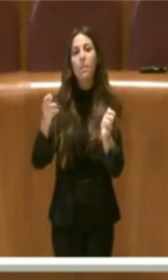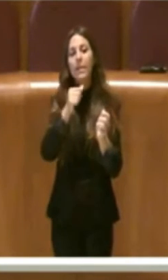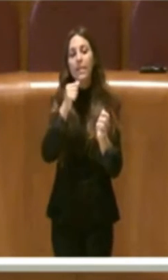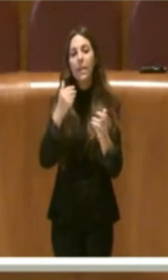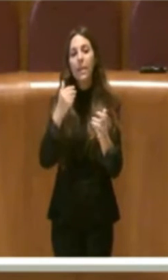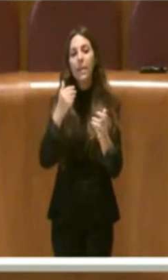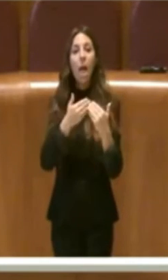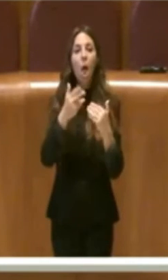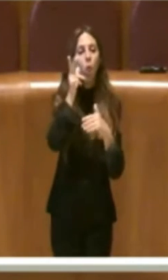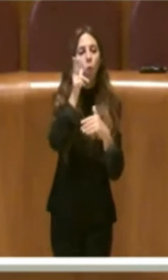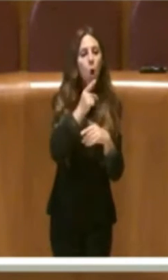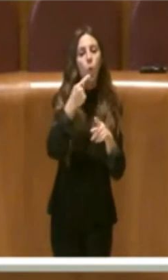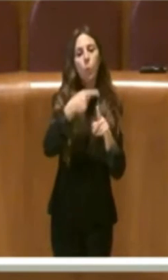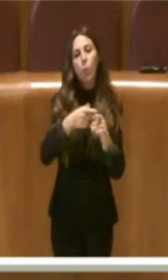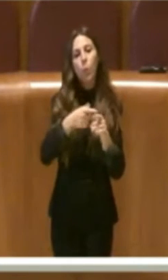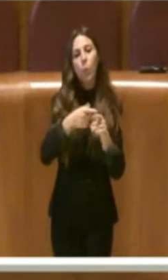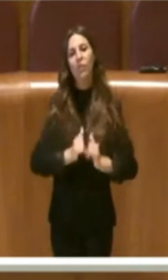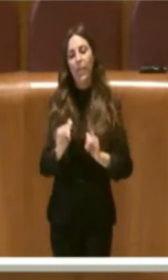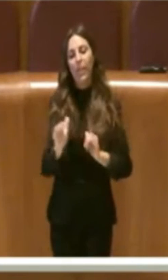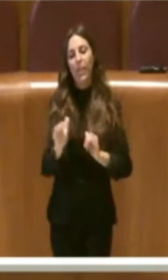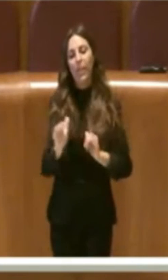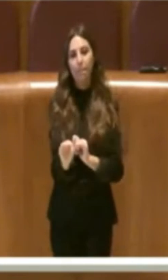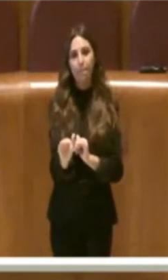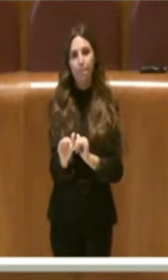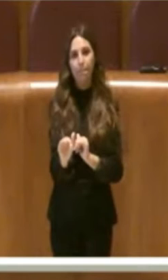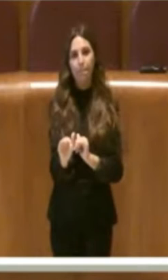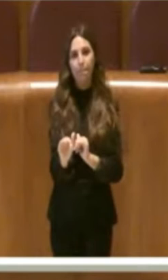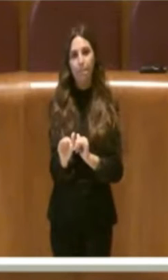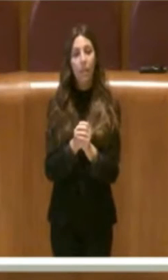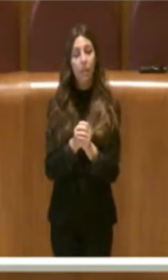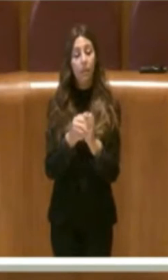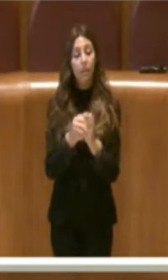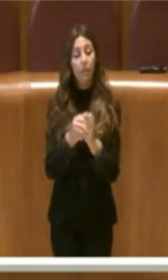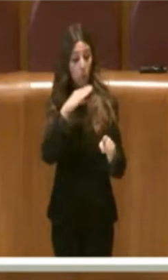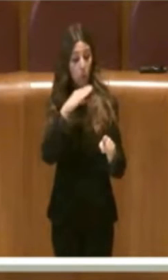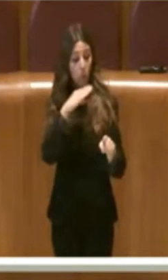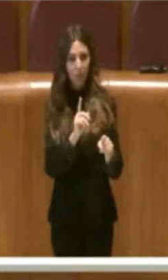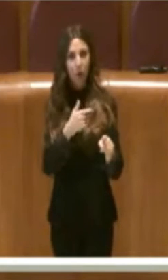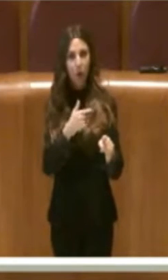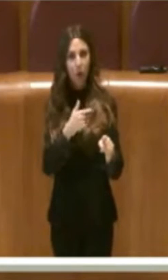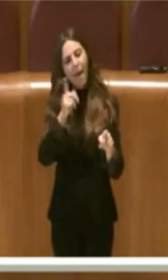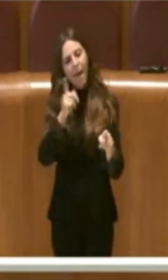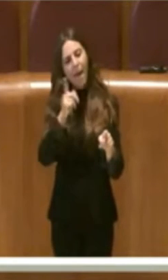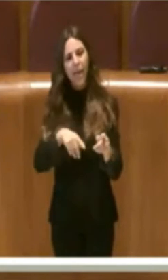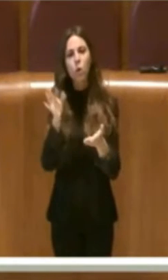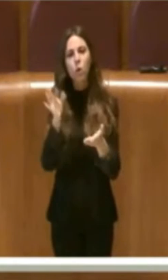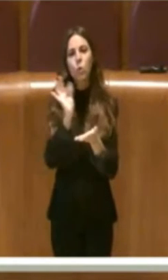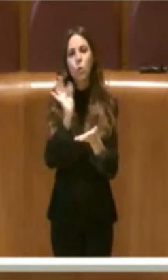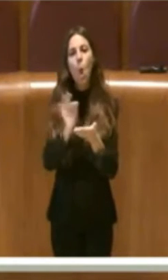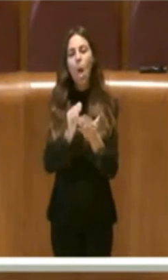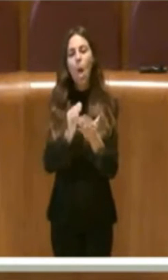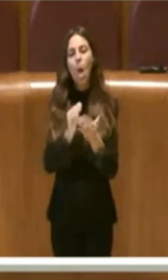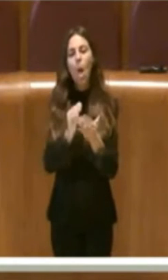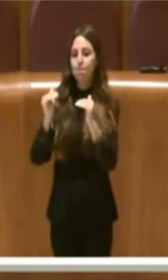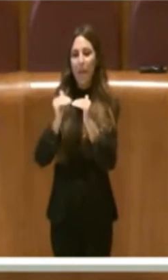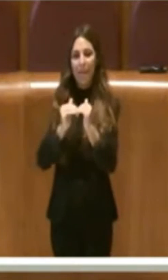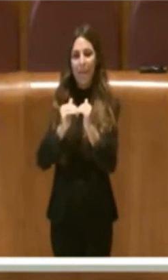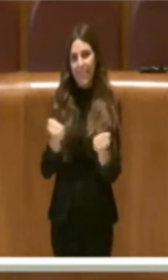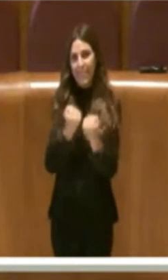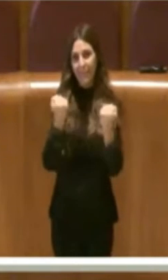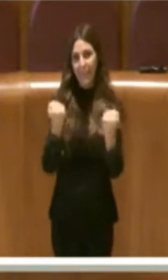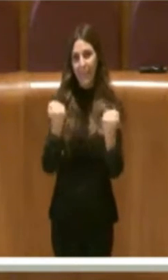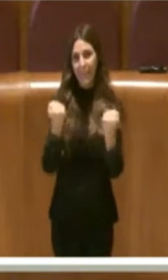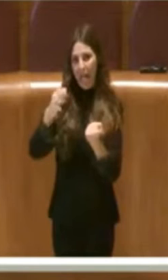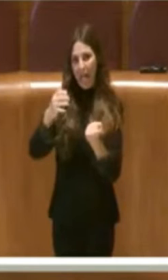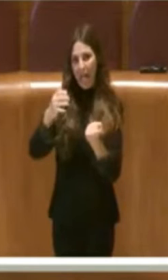e degli eventuali figli minori, ma non solo questo, la scuola di parità è stata un'altra iniziativa per la diffusione